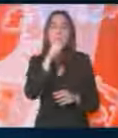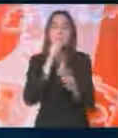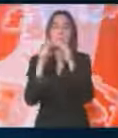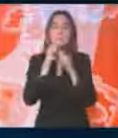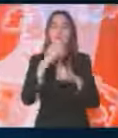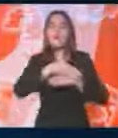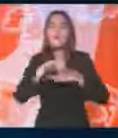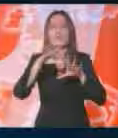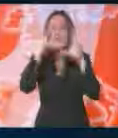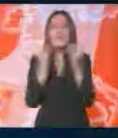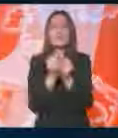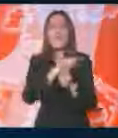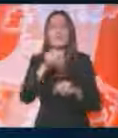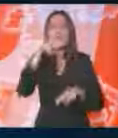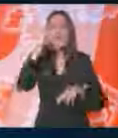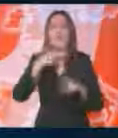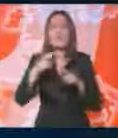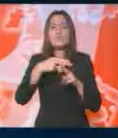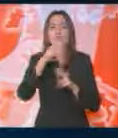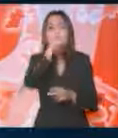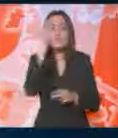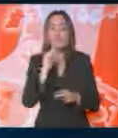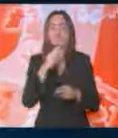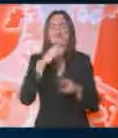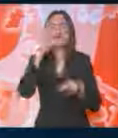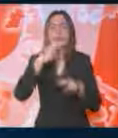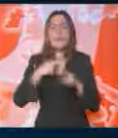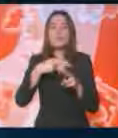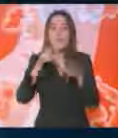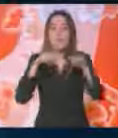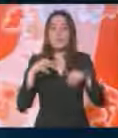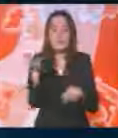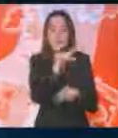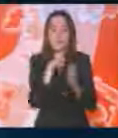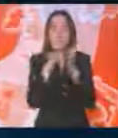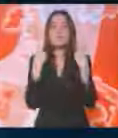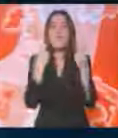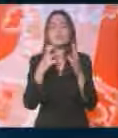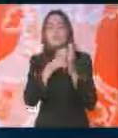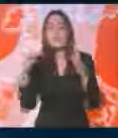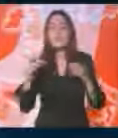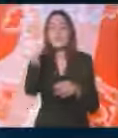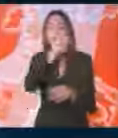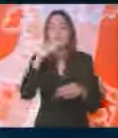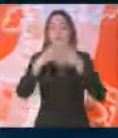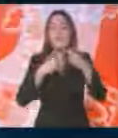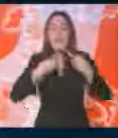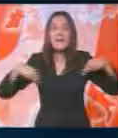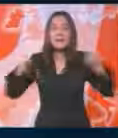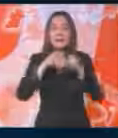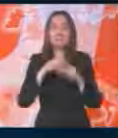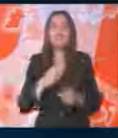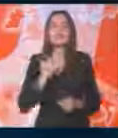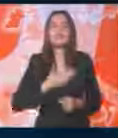pregovora otvore sva nerešena pitanja, a rešenje prihvatljivo za obe strane važno je i zbog daljih evrointegracija celog regiona.